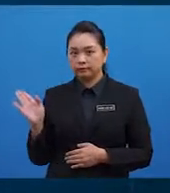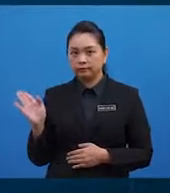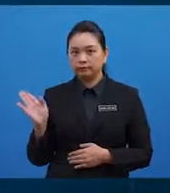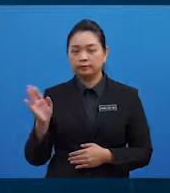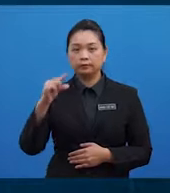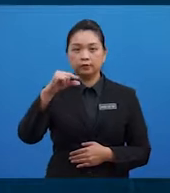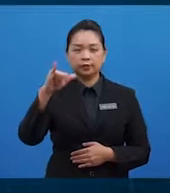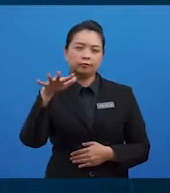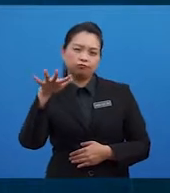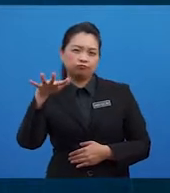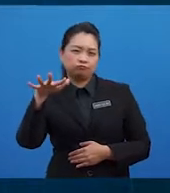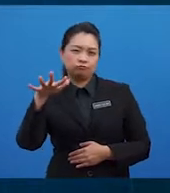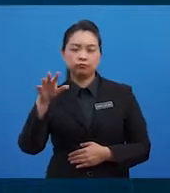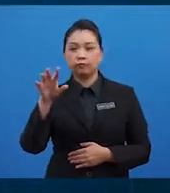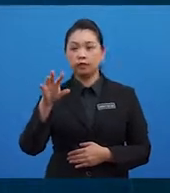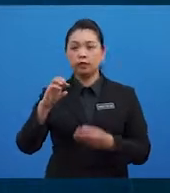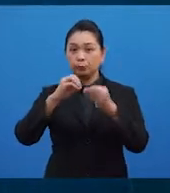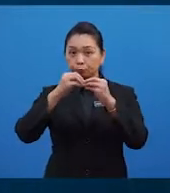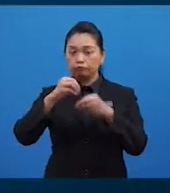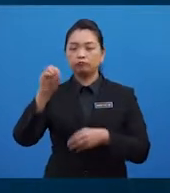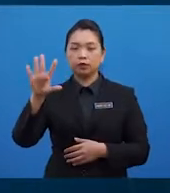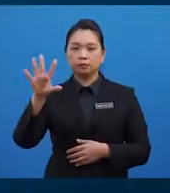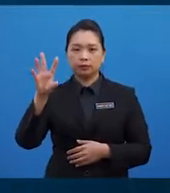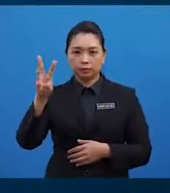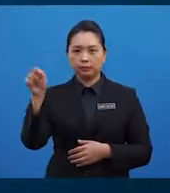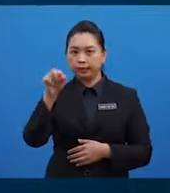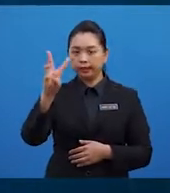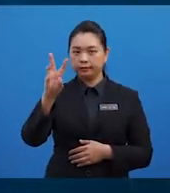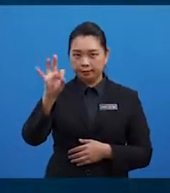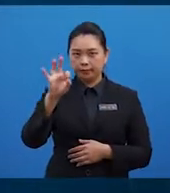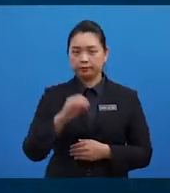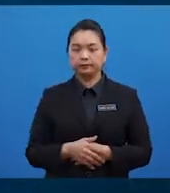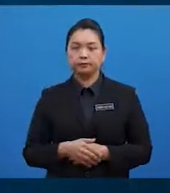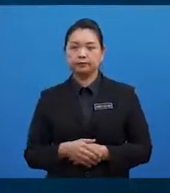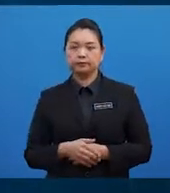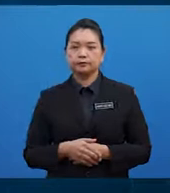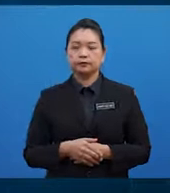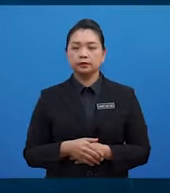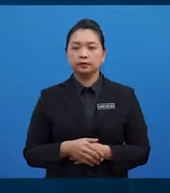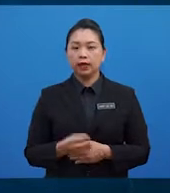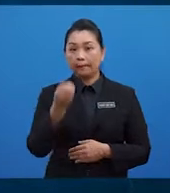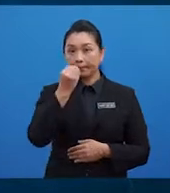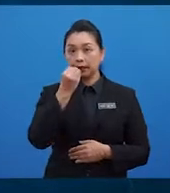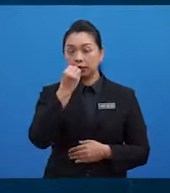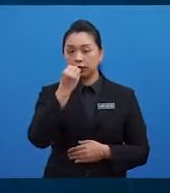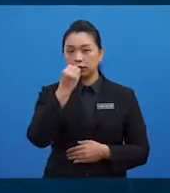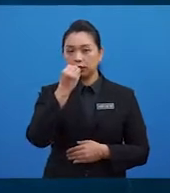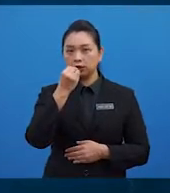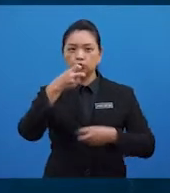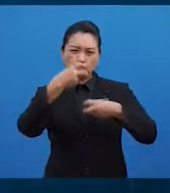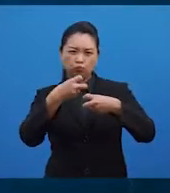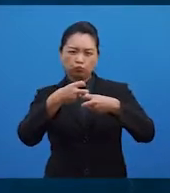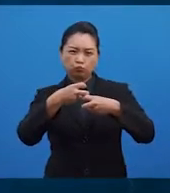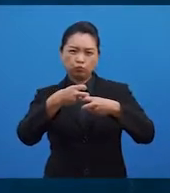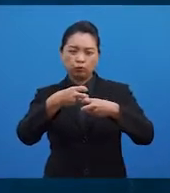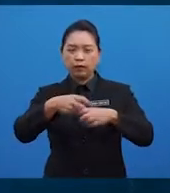sebagai GI sederhana. Yang ketiga makanan yang lambat dihadam dan ditukarkan